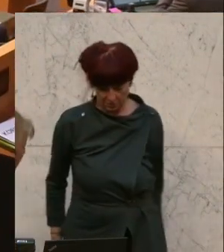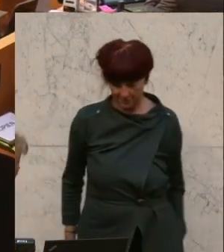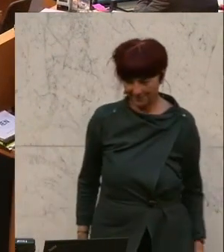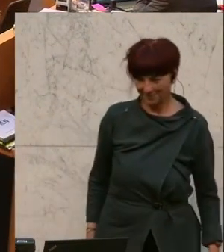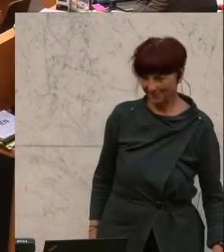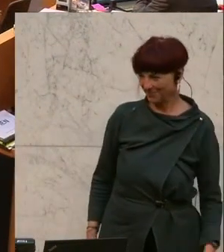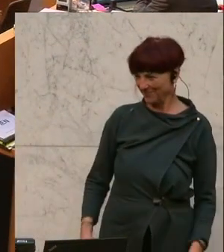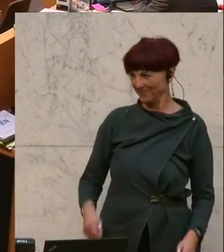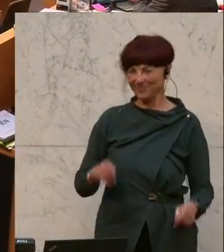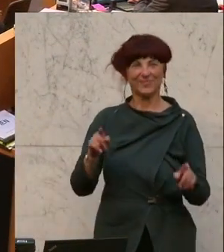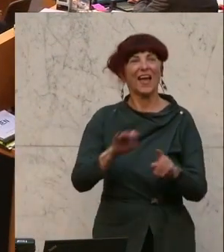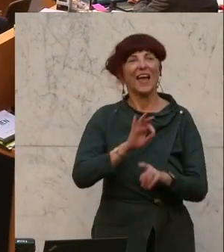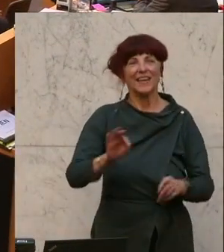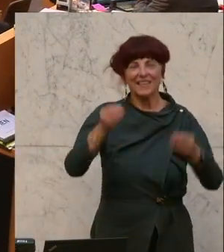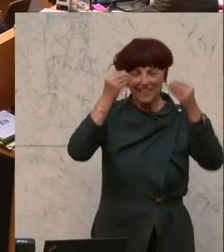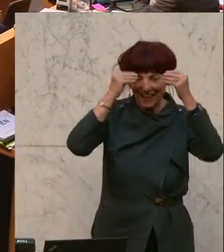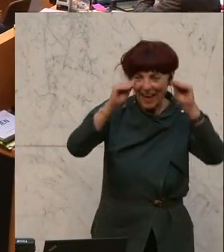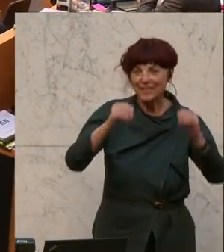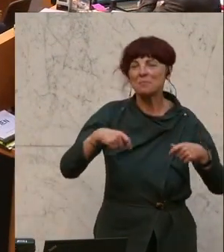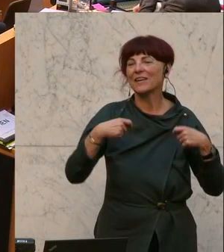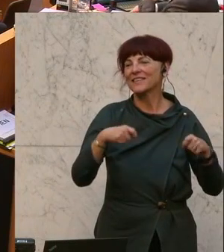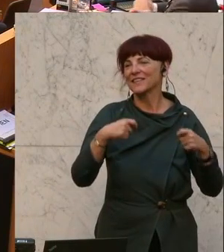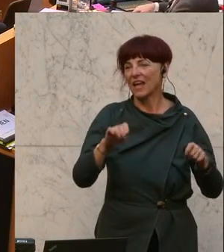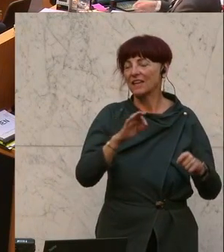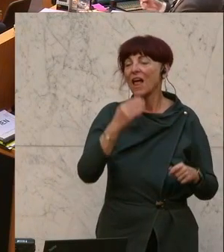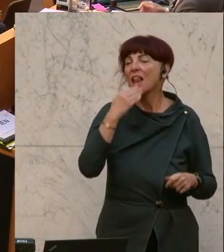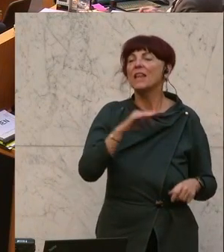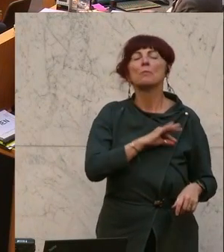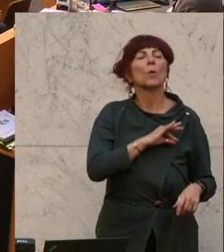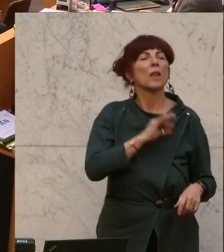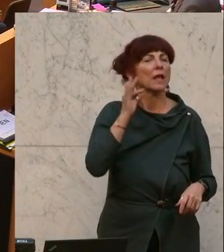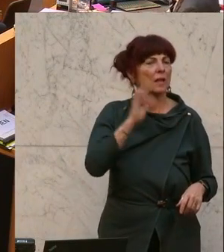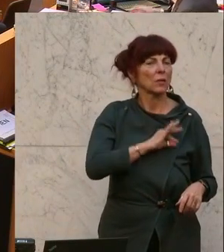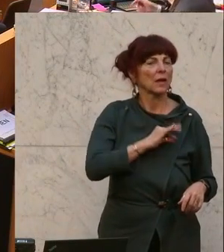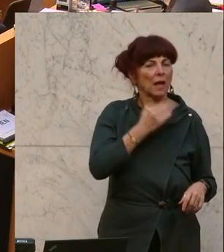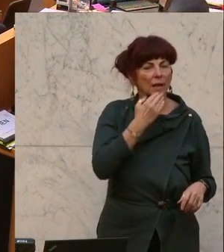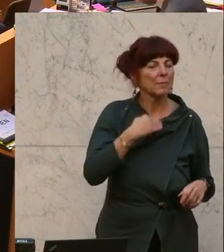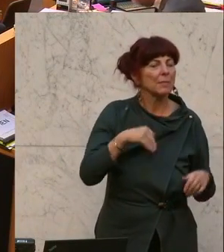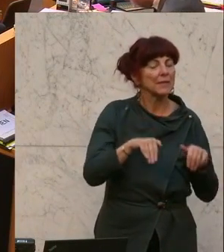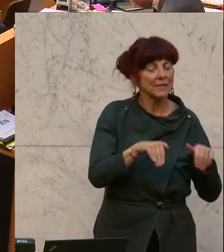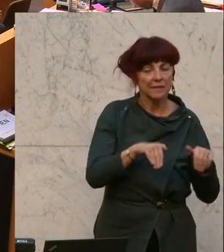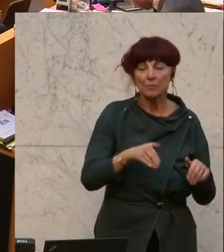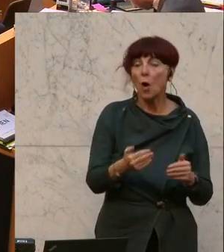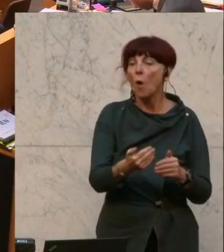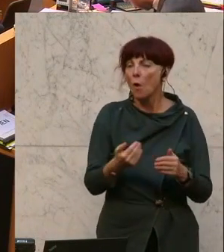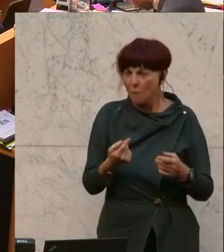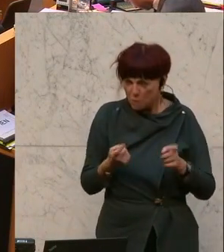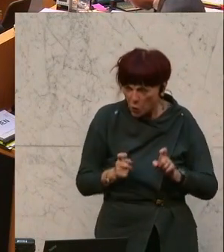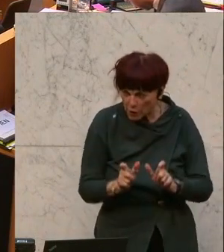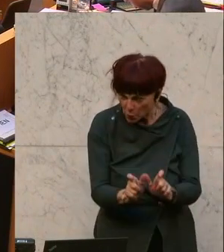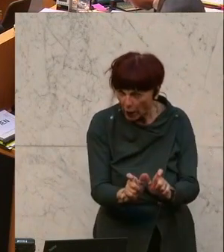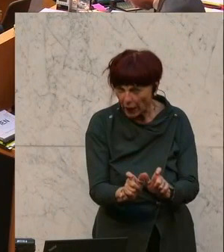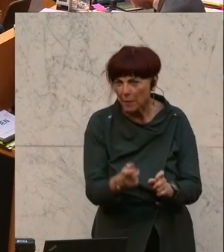Sehr geehrter Herr Präsident, sehr geehrter Herr Minister, liebe Kolleginnen und Kollegen, geschätzte Damen und Herren. Vorbeugen ist besser als heilen und